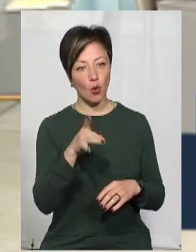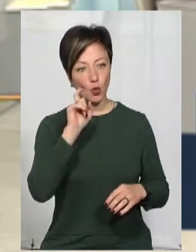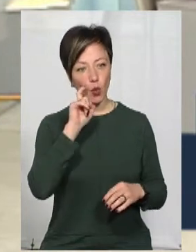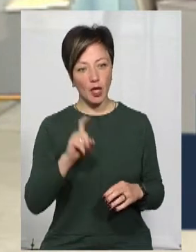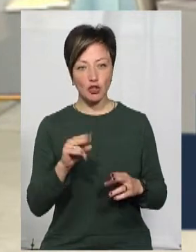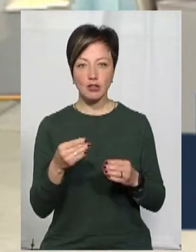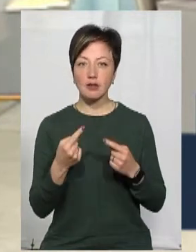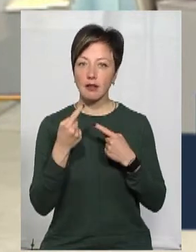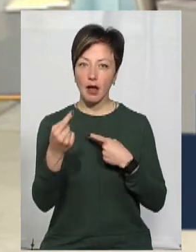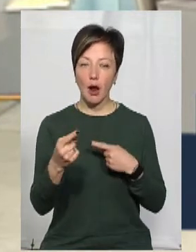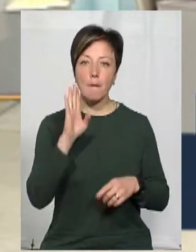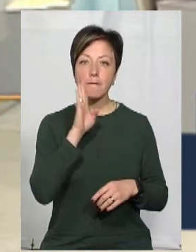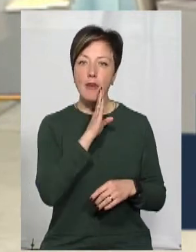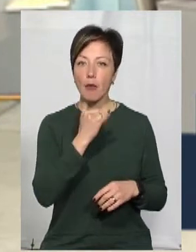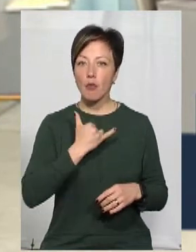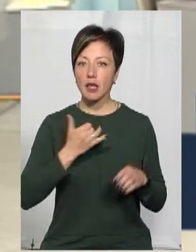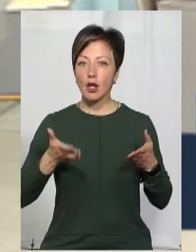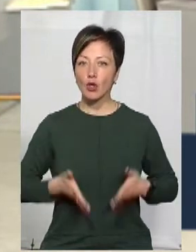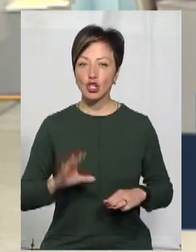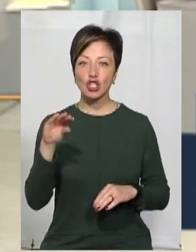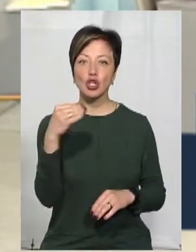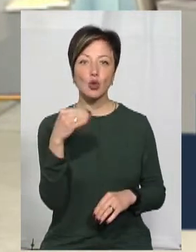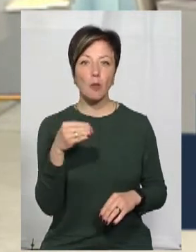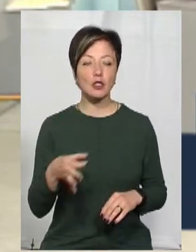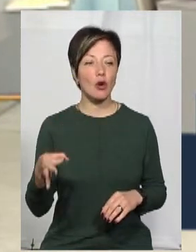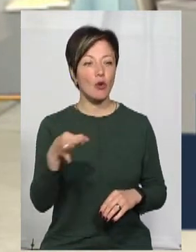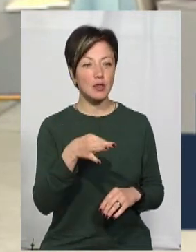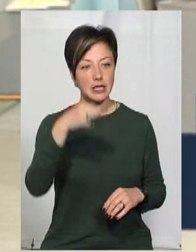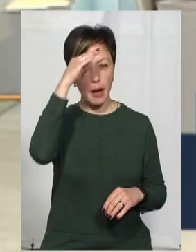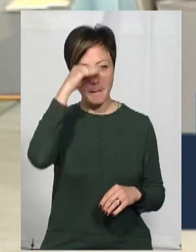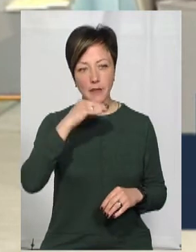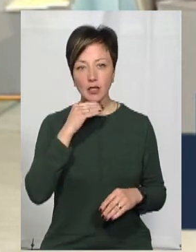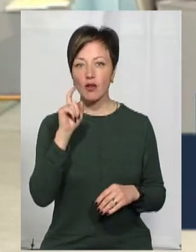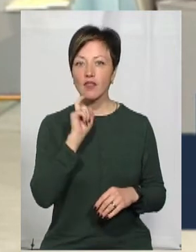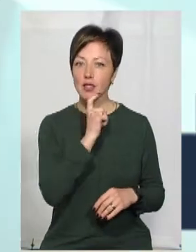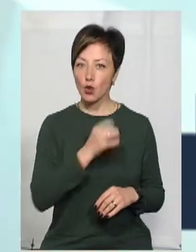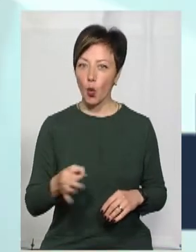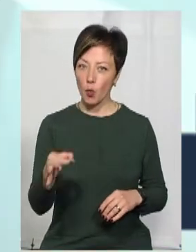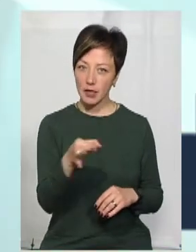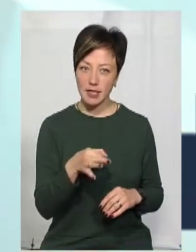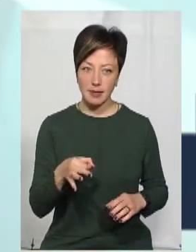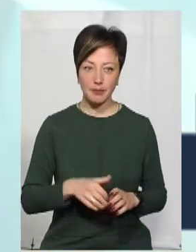України, чи десь далі? Мама у мене родом з Житомирської області, а батько – з Вінницької області.